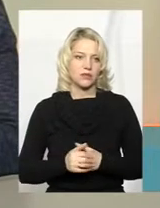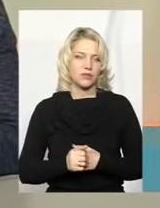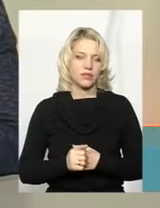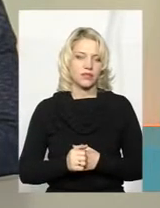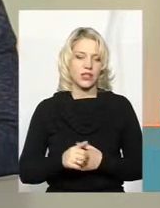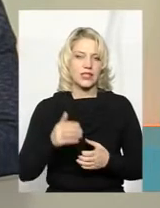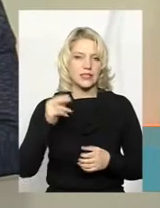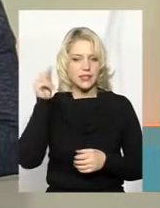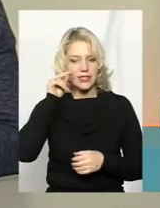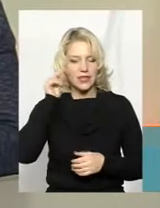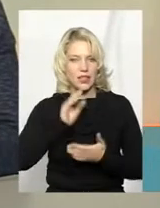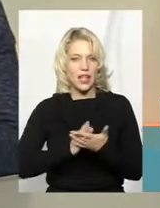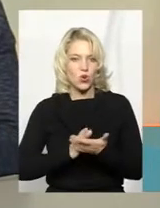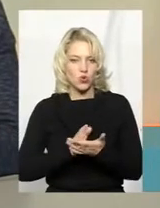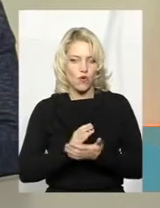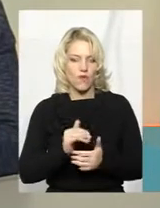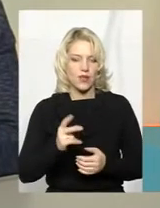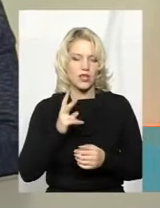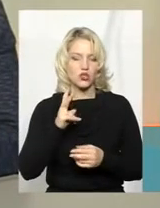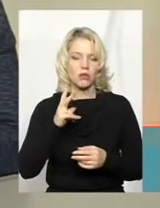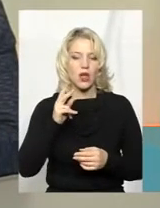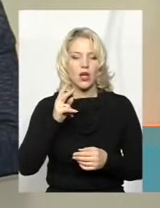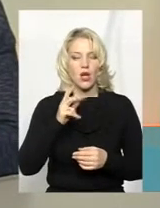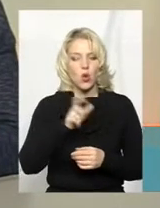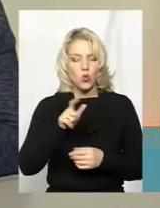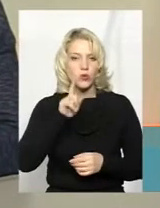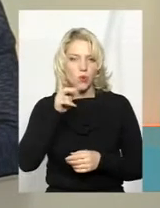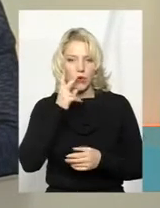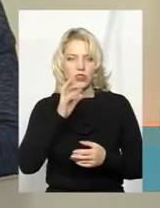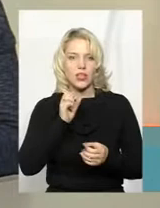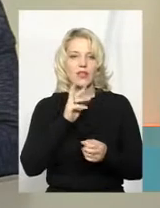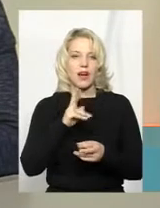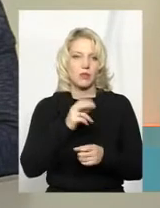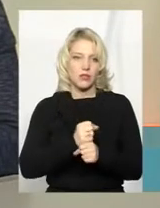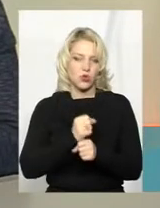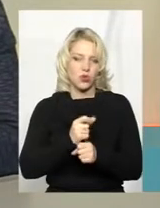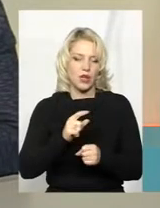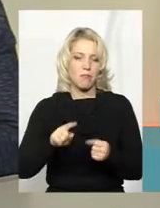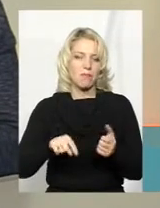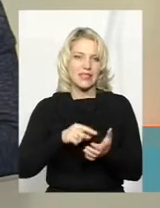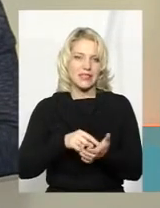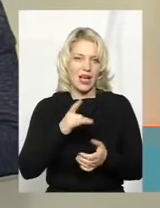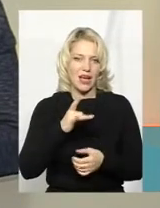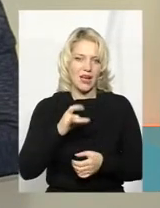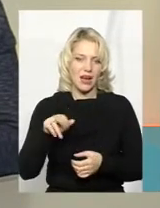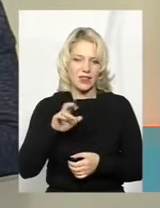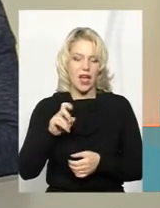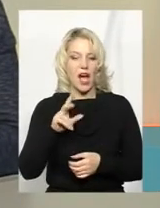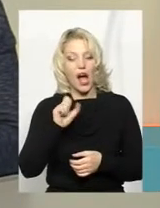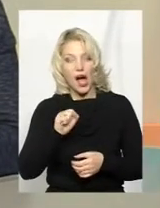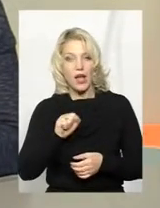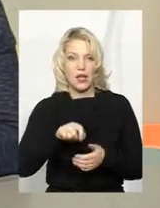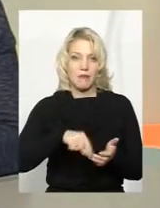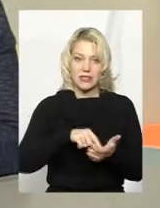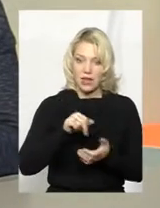і молодь побачила, як працює міська рада, і міська рада побачила активних молодих людей, які зацікавлені в тому,